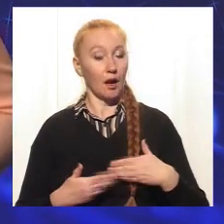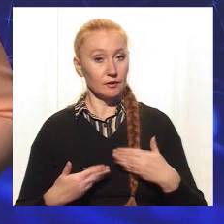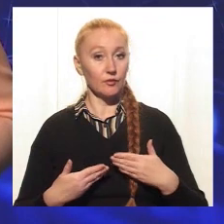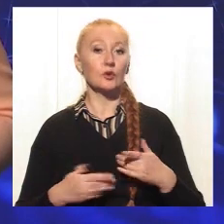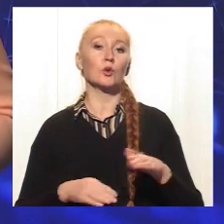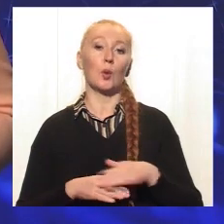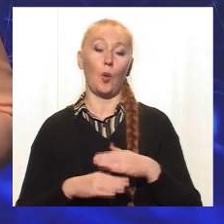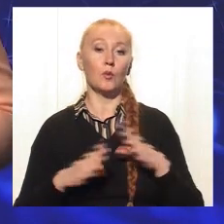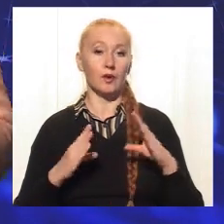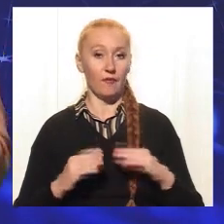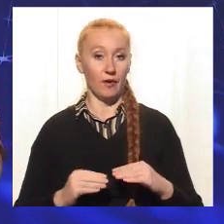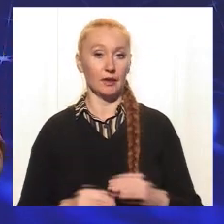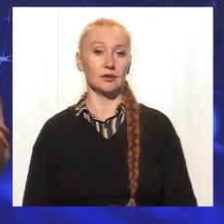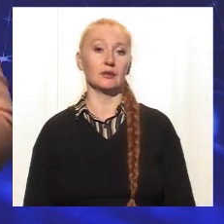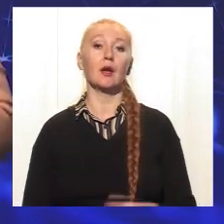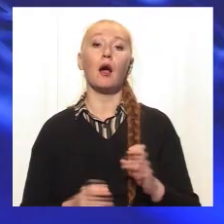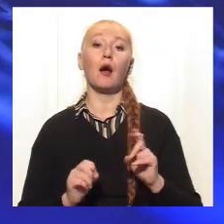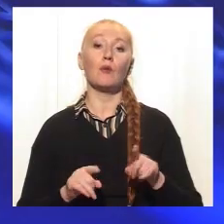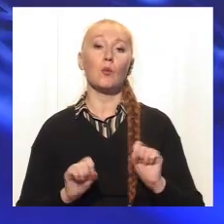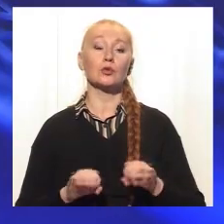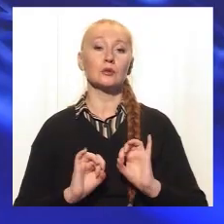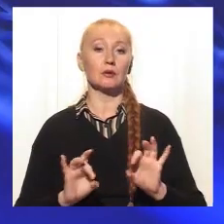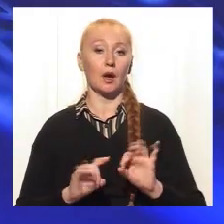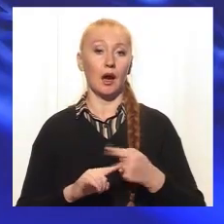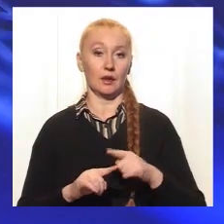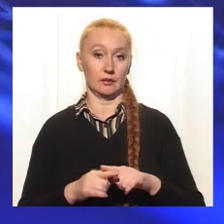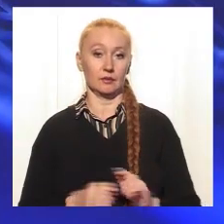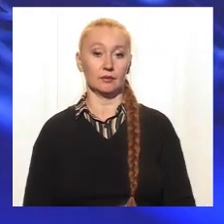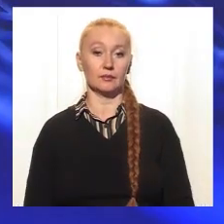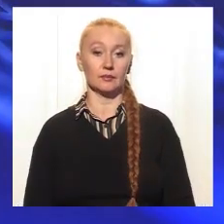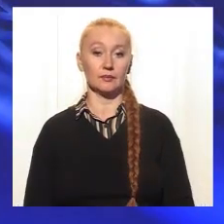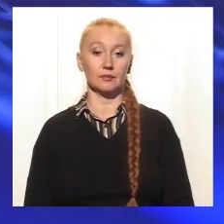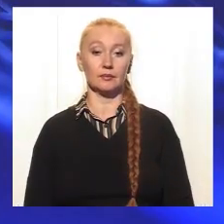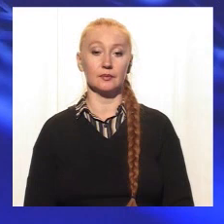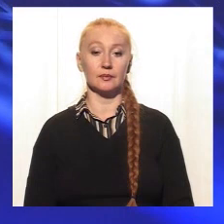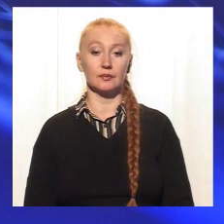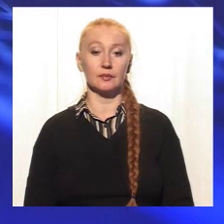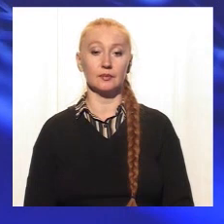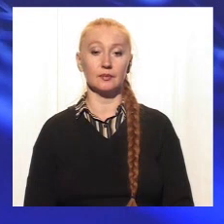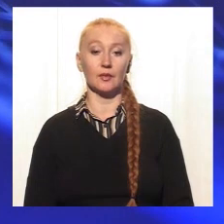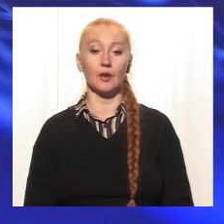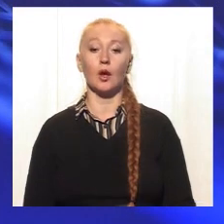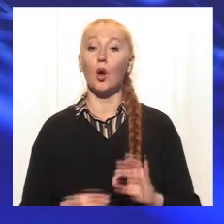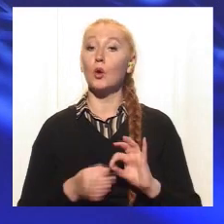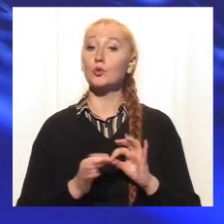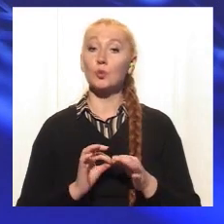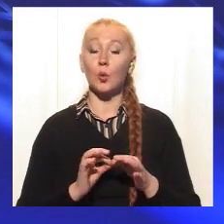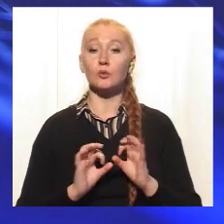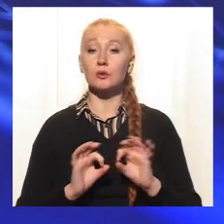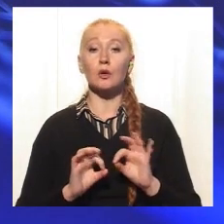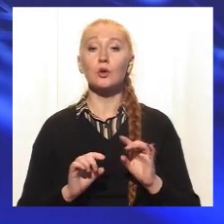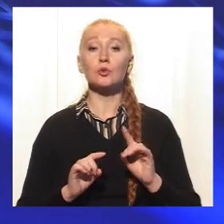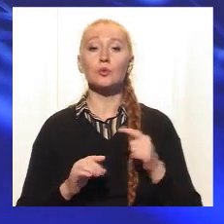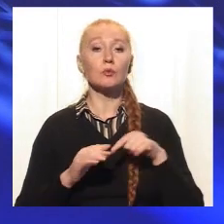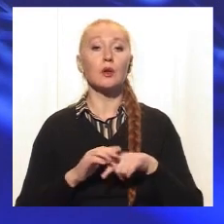добрий вечір. Добрий вечір. Тож, як би ви прокоментували конкретну ситуацію? Дуже трудно судити, що відбувалося насправді,